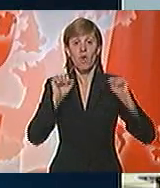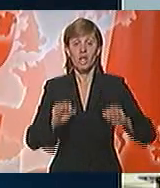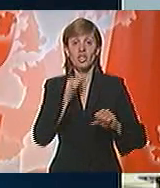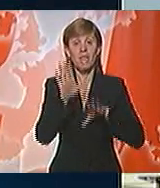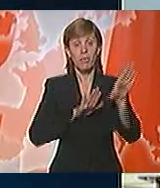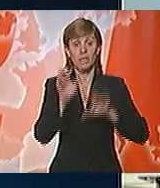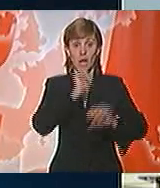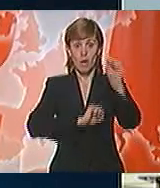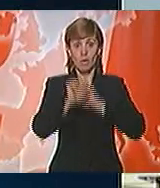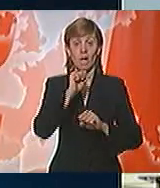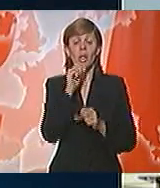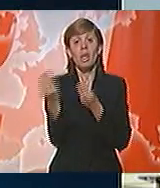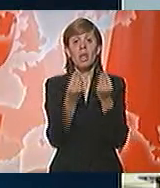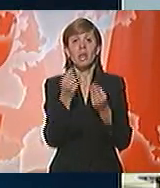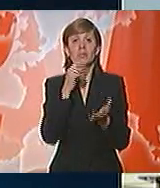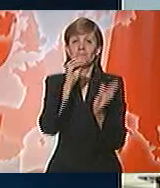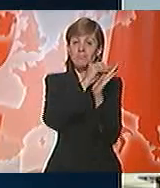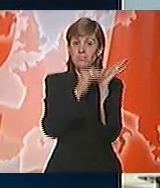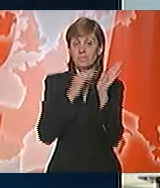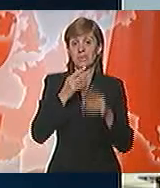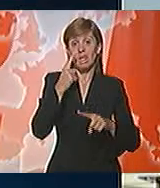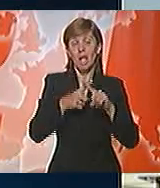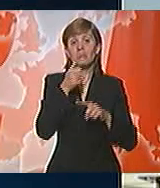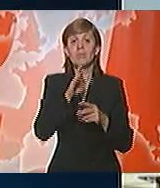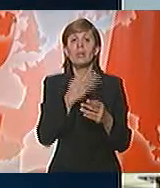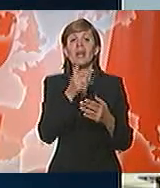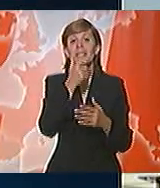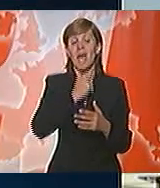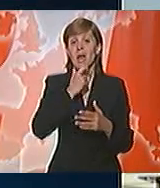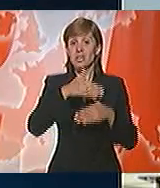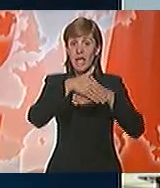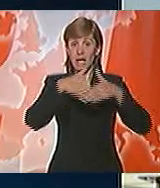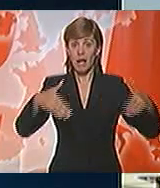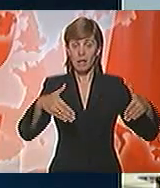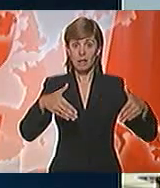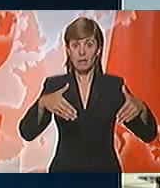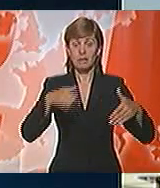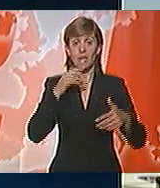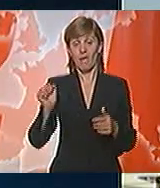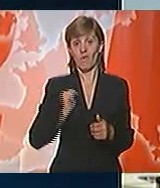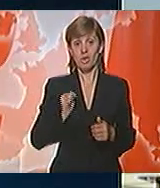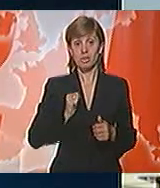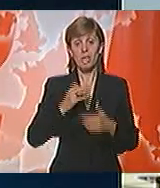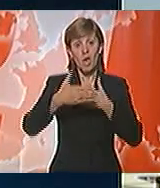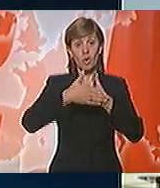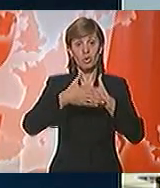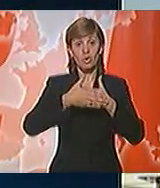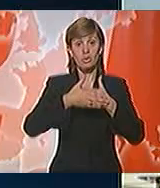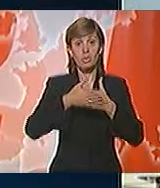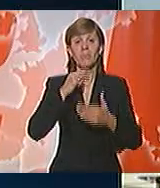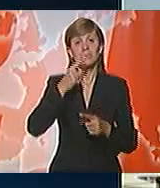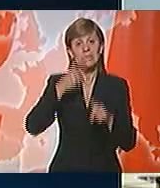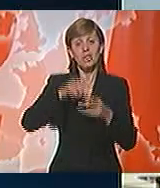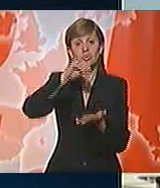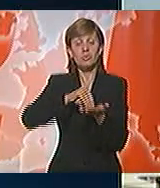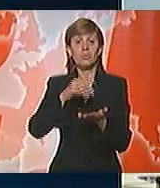ministra odbrane i nešto se preciznije definiše starostna granica vojske, odnosno preciznije